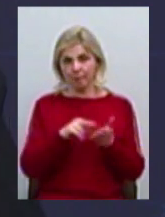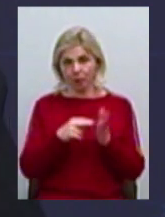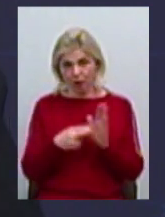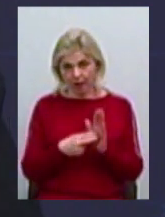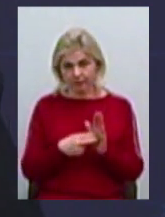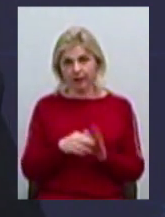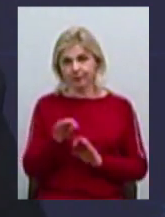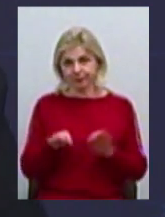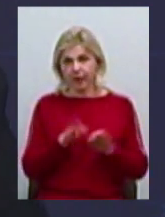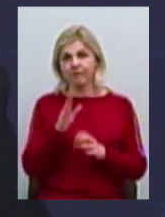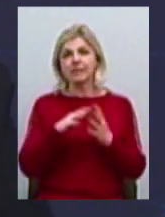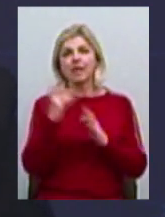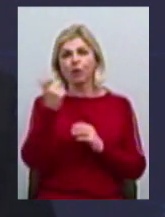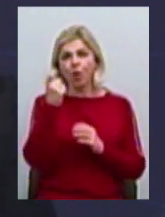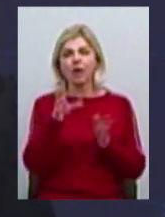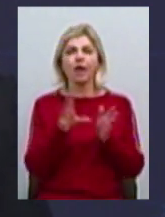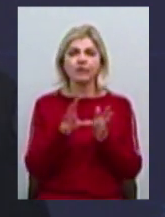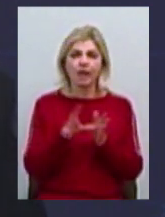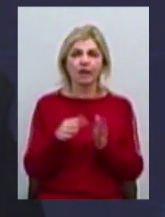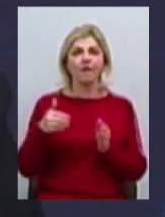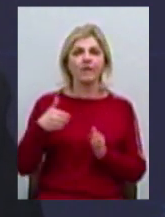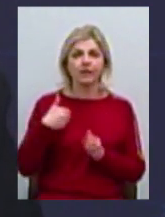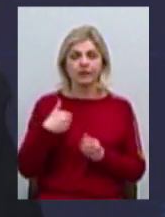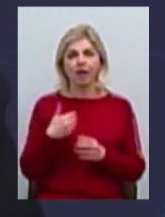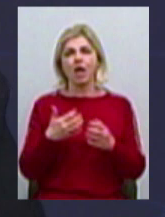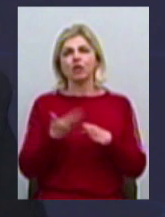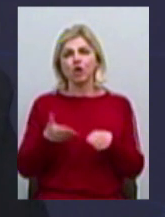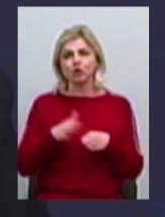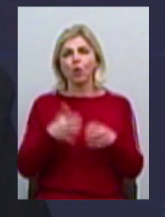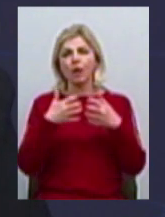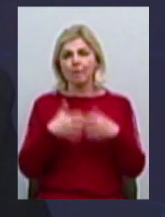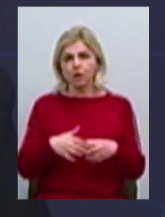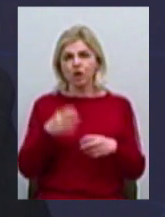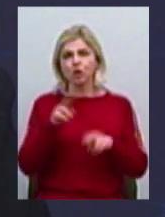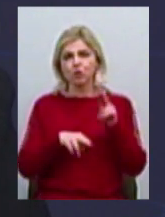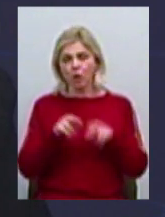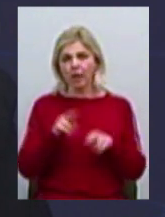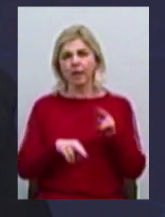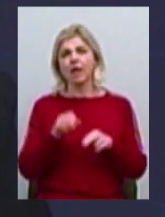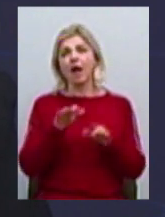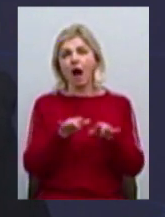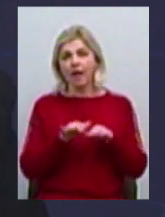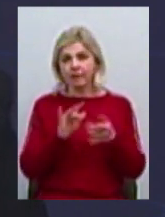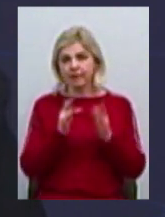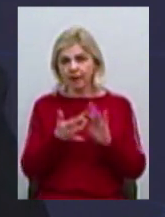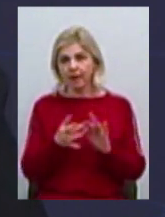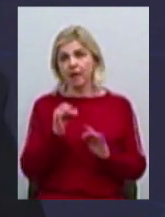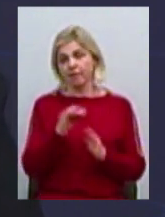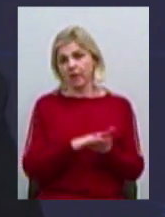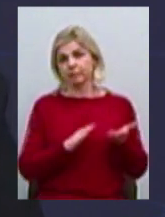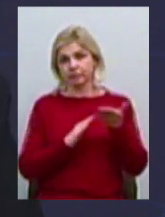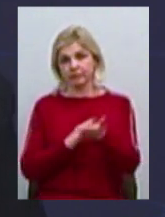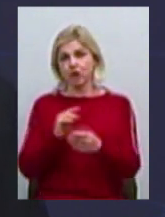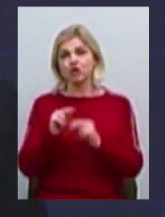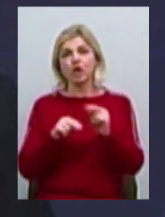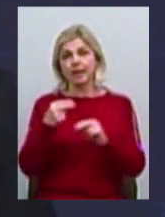сільського господарства, енергетики, енергоефективності, важкого машинобудування, IT, телекомунікація, ви подаєте через сайт. Ми на